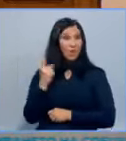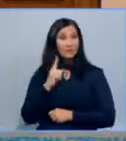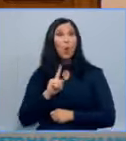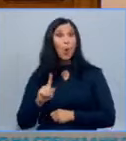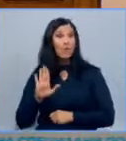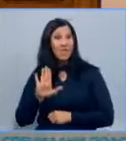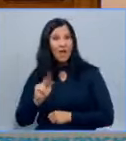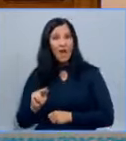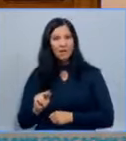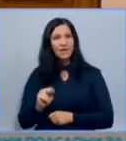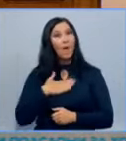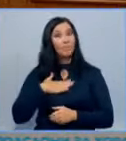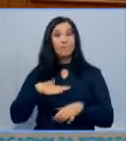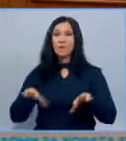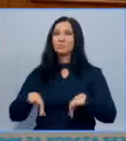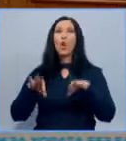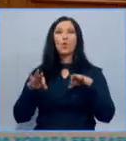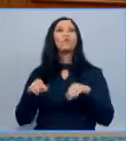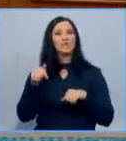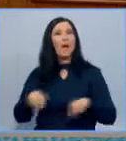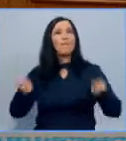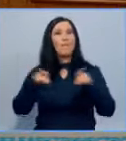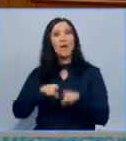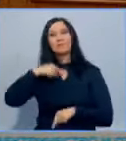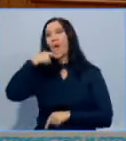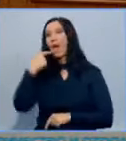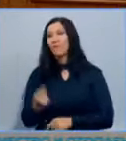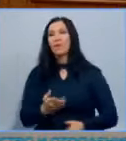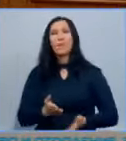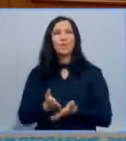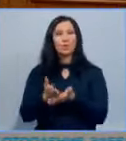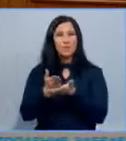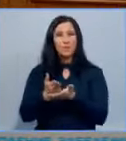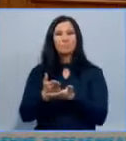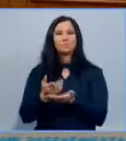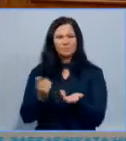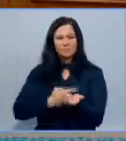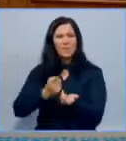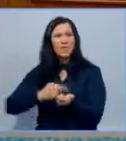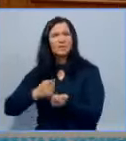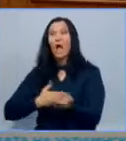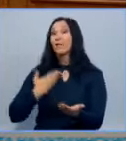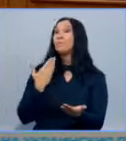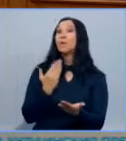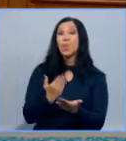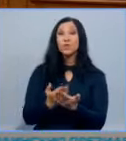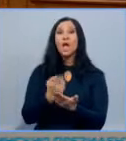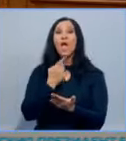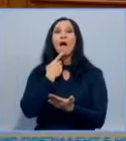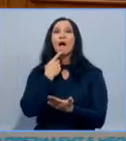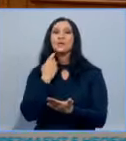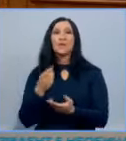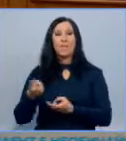което ви казах, е, че ние сме готови, и сега пак го заявявам, да подкрепим всякакви предложения за